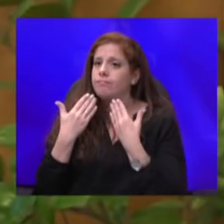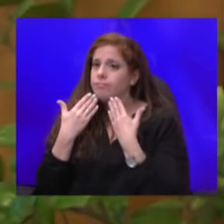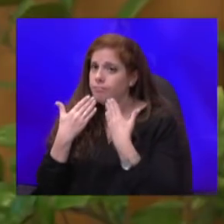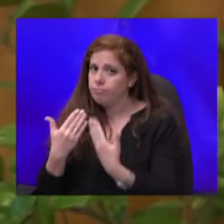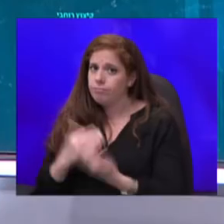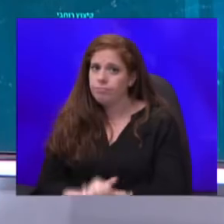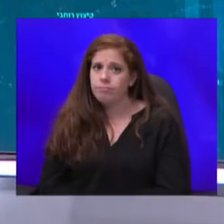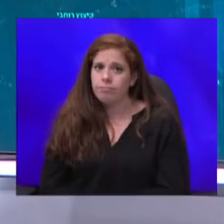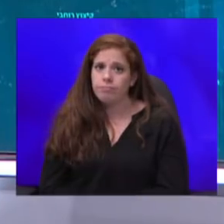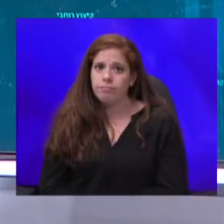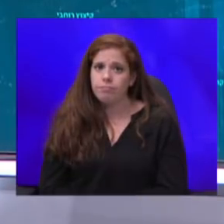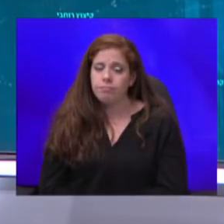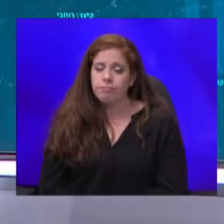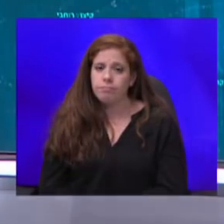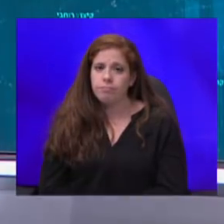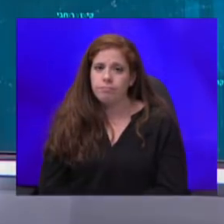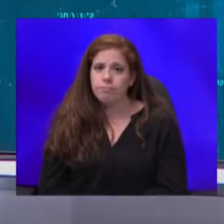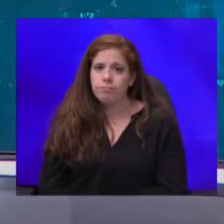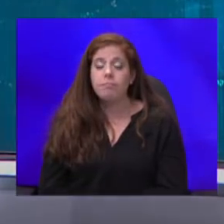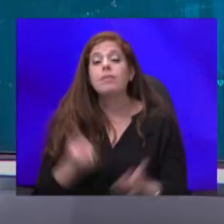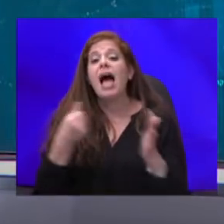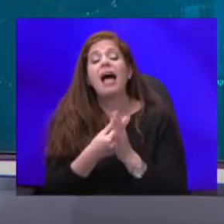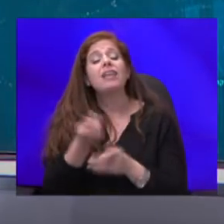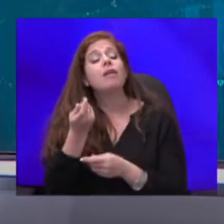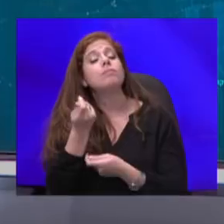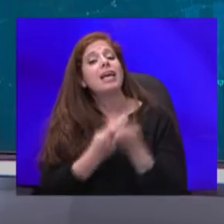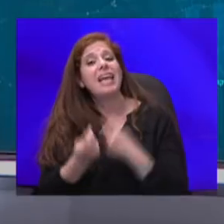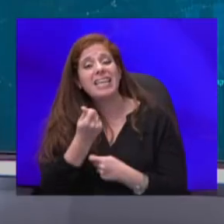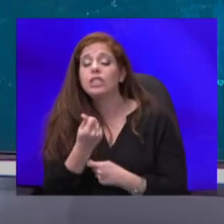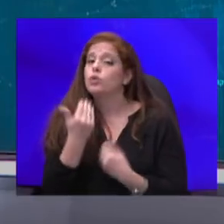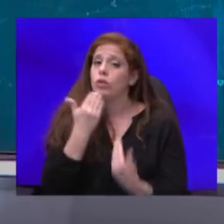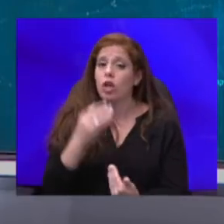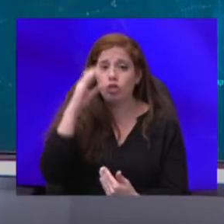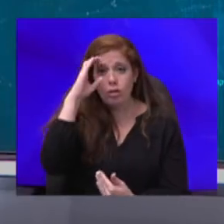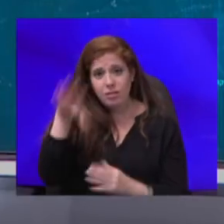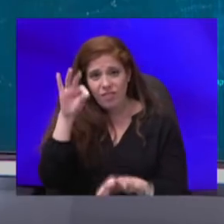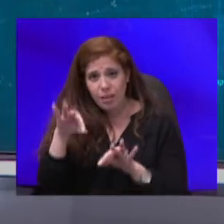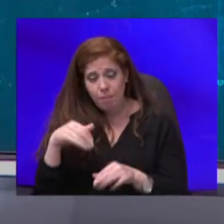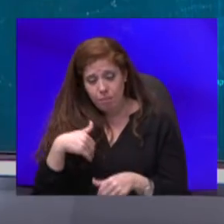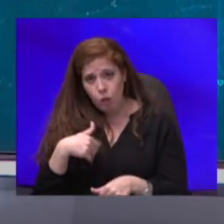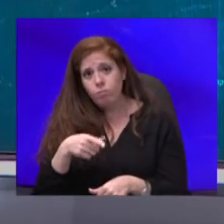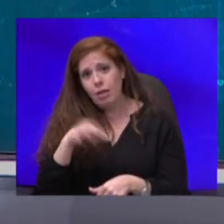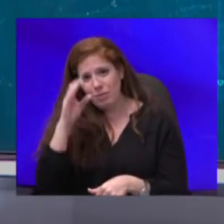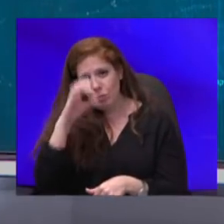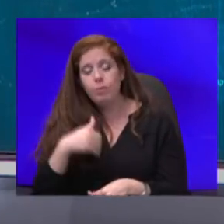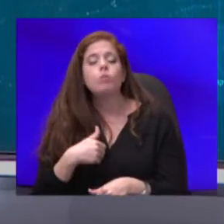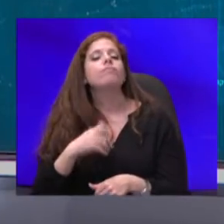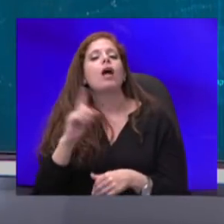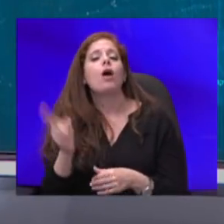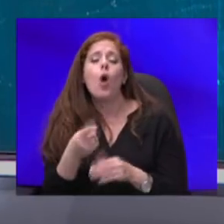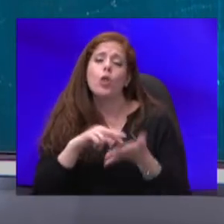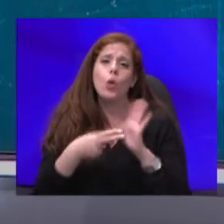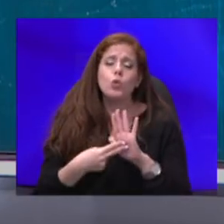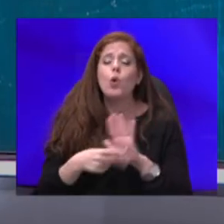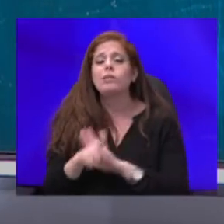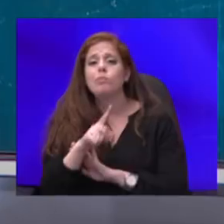תודה רבה. עד כאן משחקי הכיס לערב, תודה רבה שבחרתם לצפות בנו. כל התוכניות שלנו זמינות לצפייה ביוטיוב, בפייסבוק, איפה שנוח לכם,